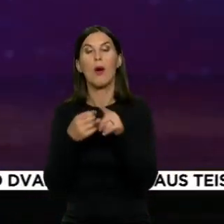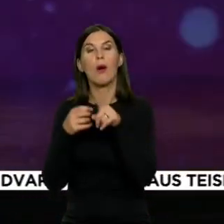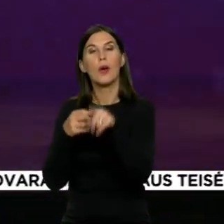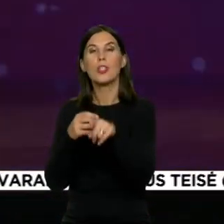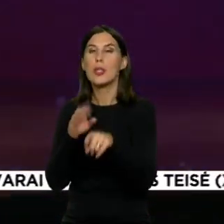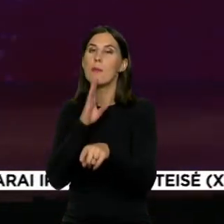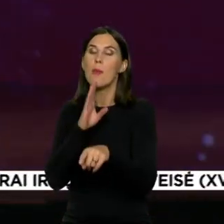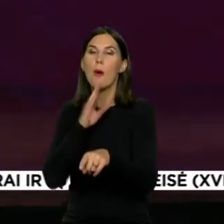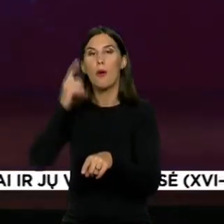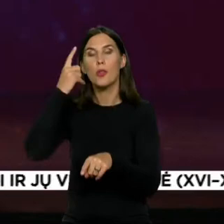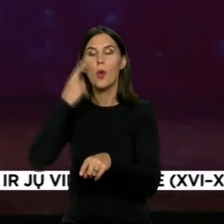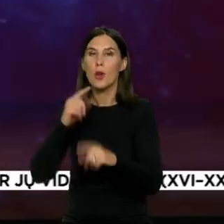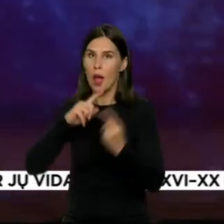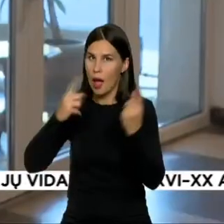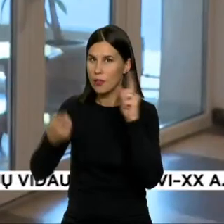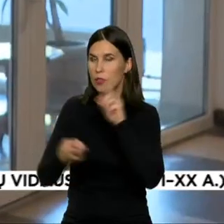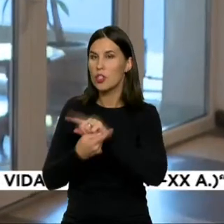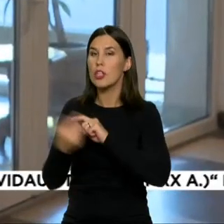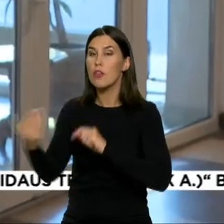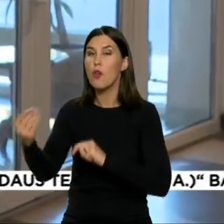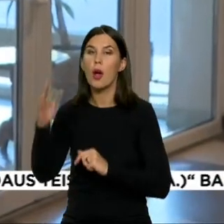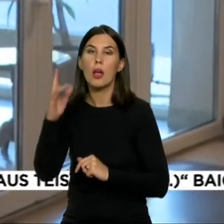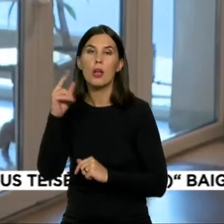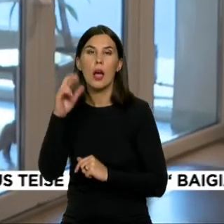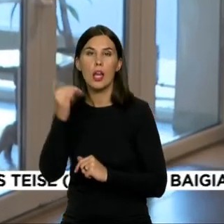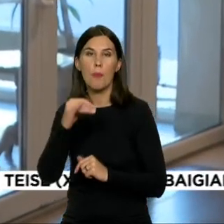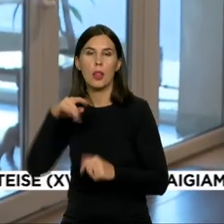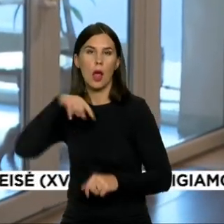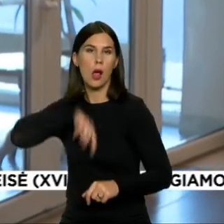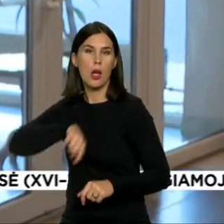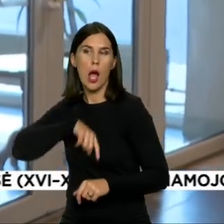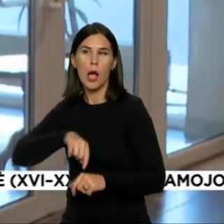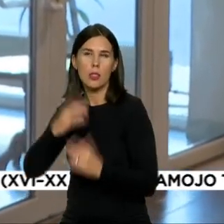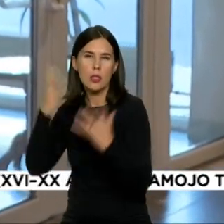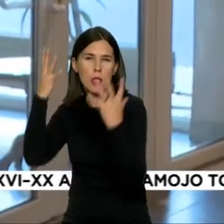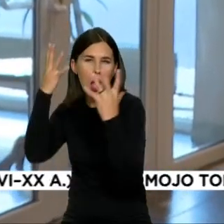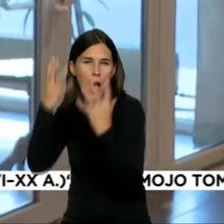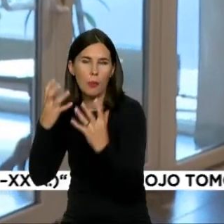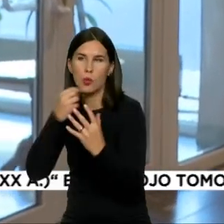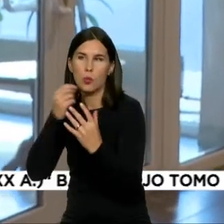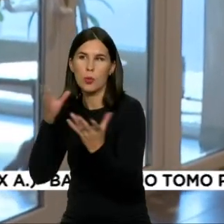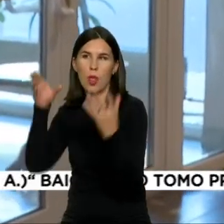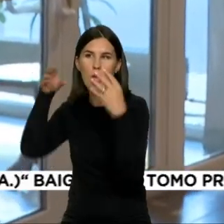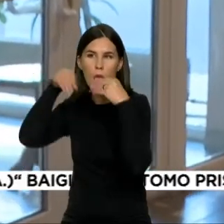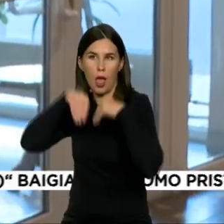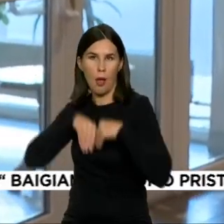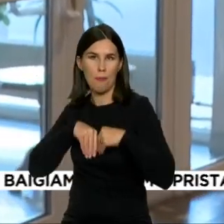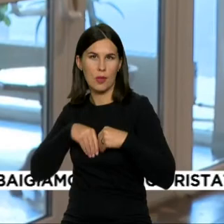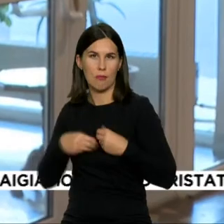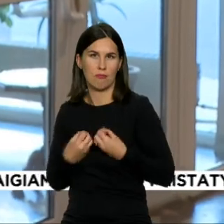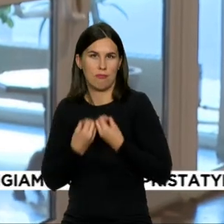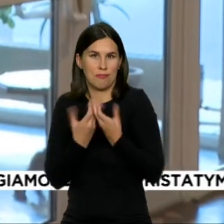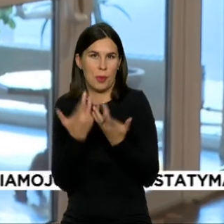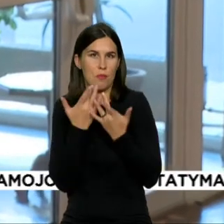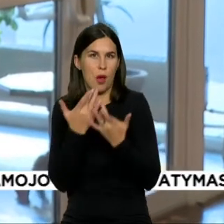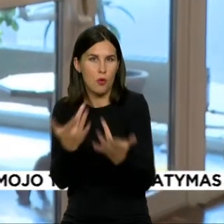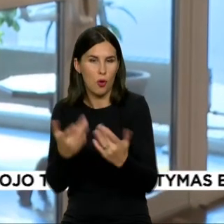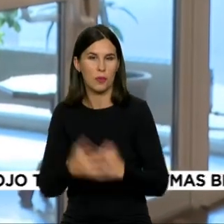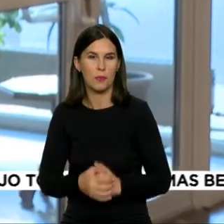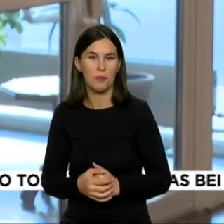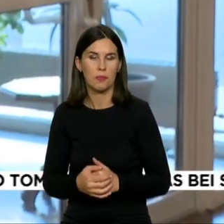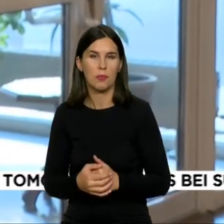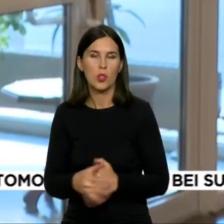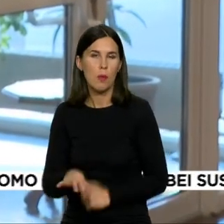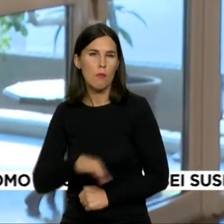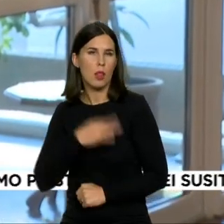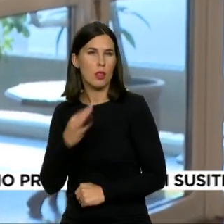tamsesias jos pusės. Čia tas Carmen charakteris yra toks viuresnis, daugiau manipulacijos, išreikščio,